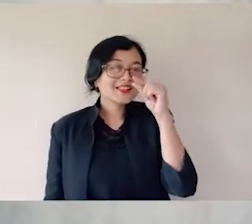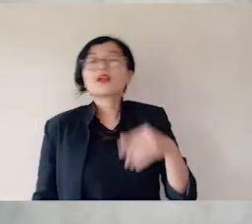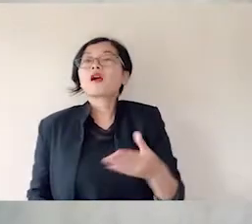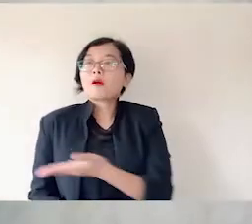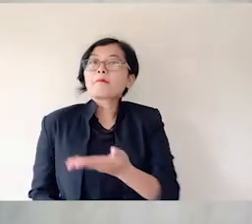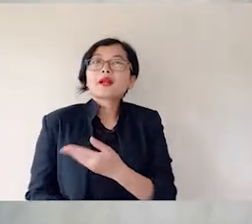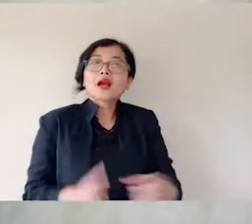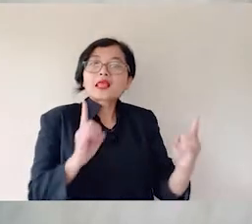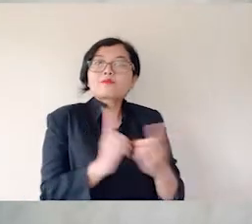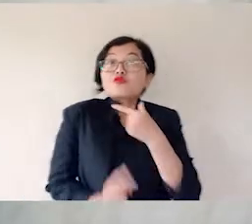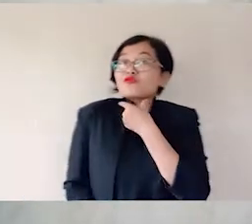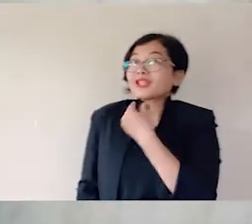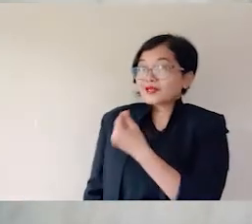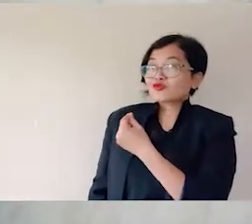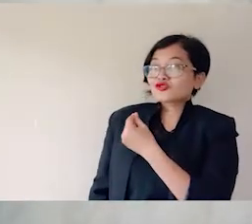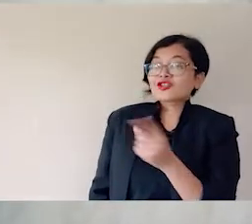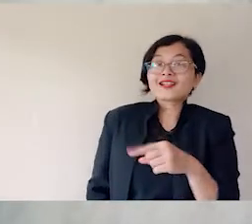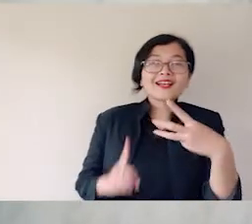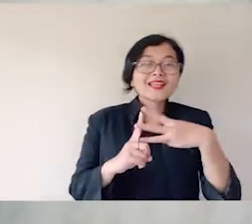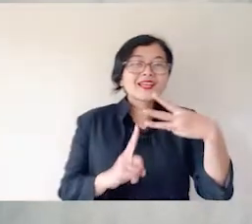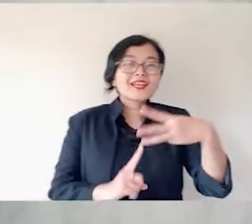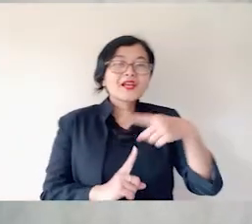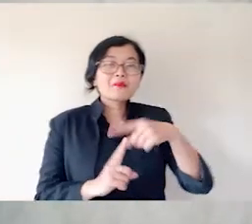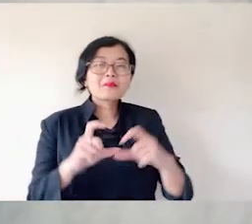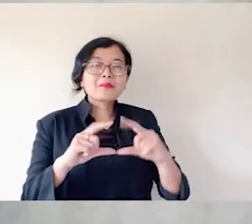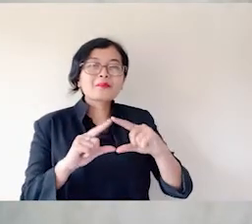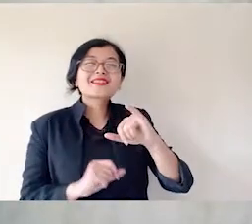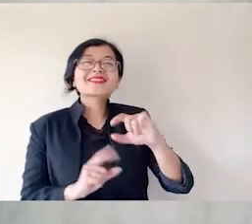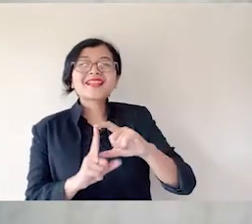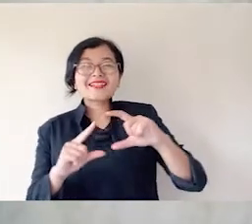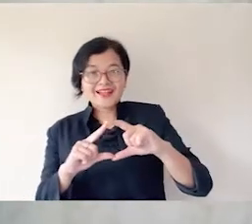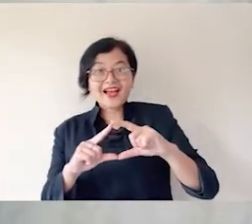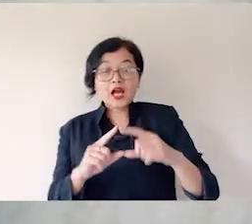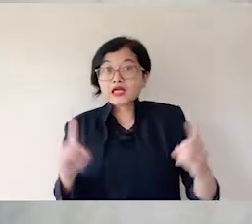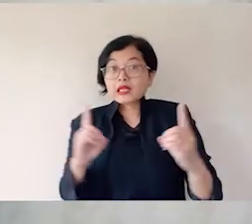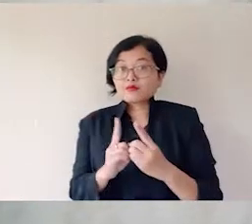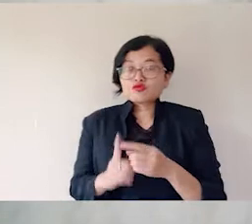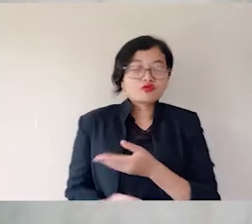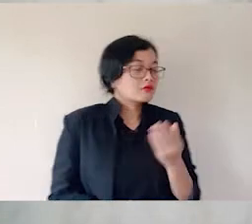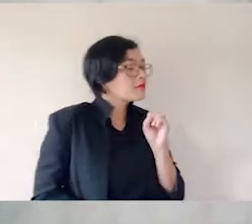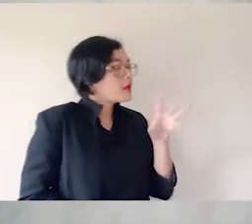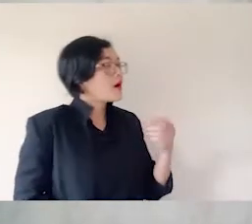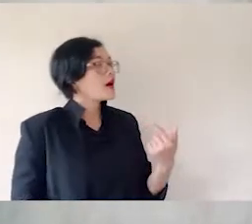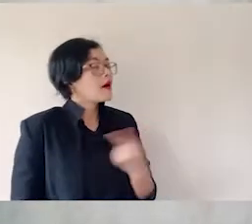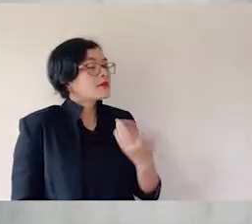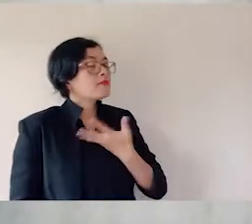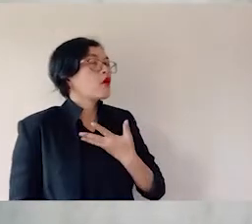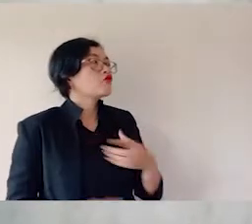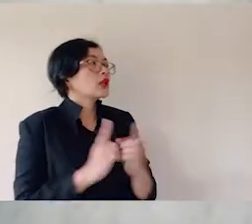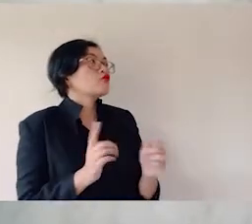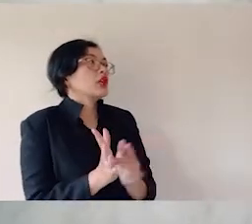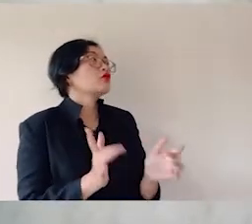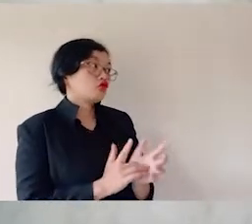itu pergi kepada Filifus yang berasal dari Bethsaida di Galilea, lalu berkata kepadanya, Tuhan, kami